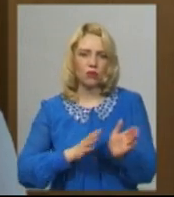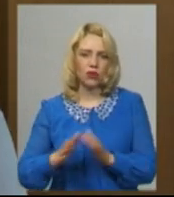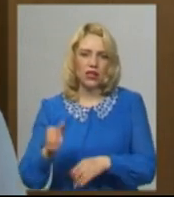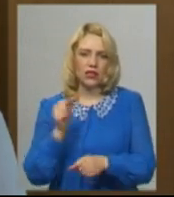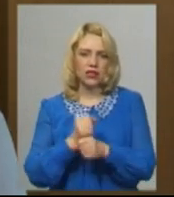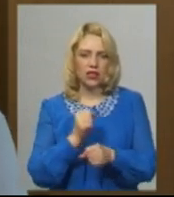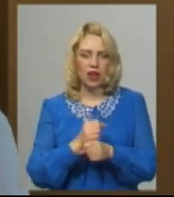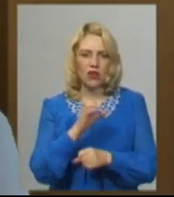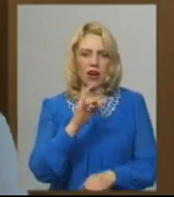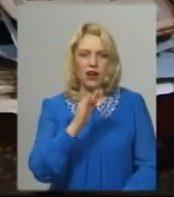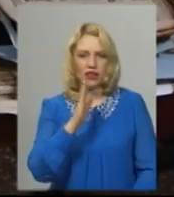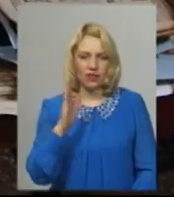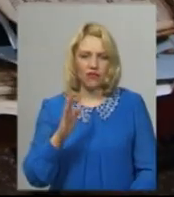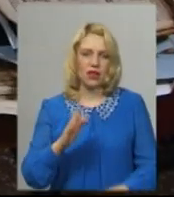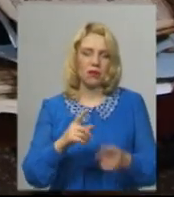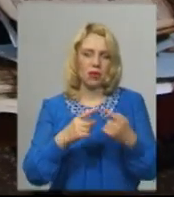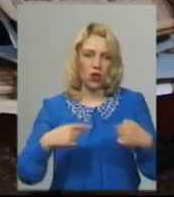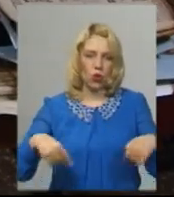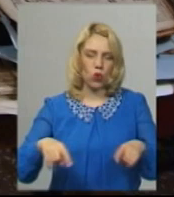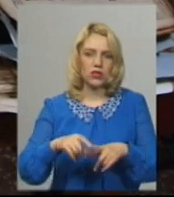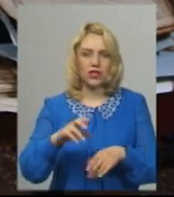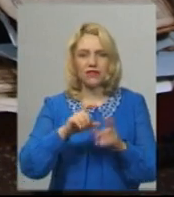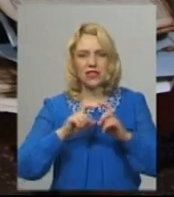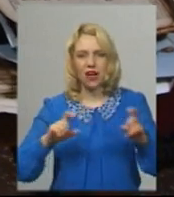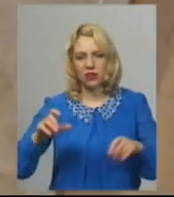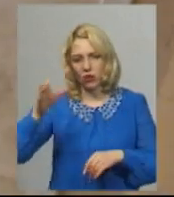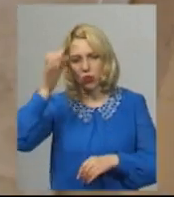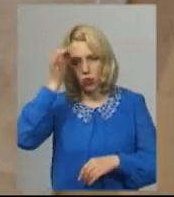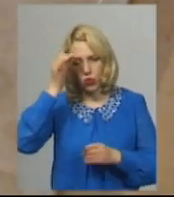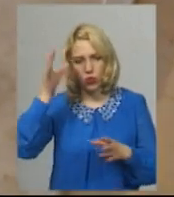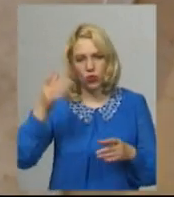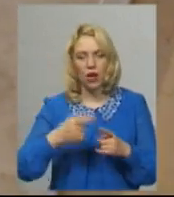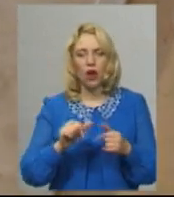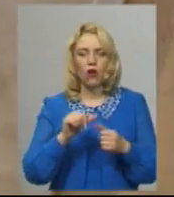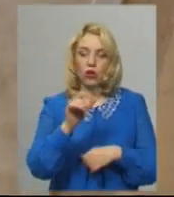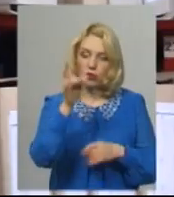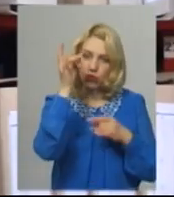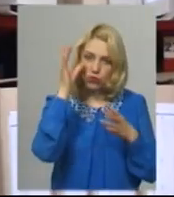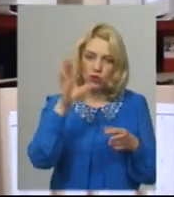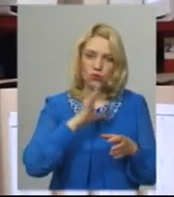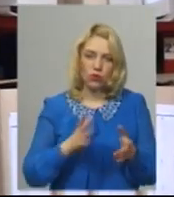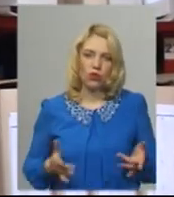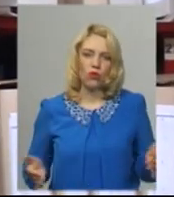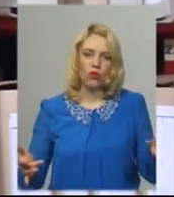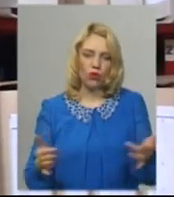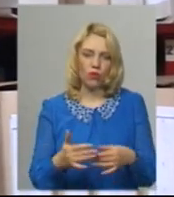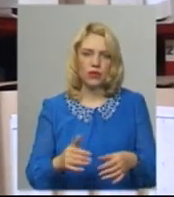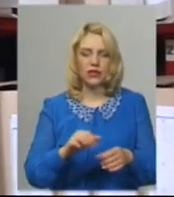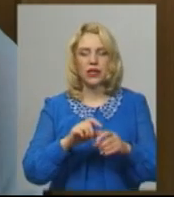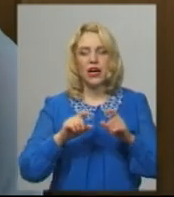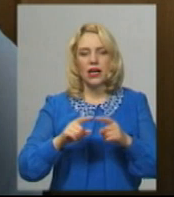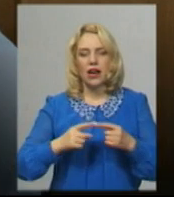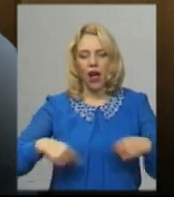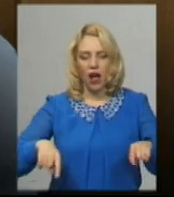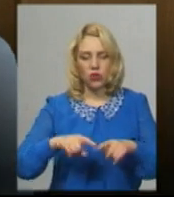архівного підрозділу в закладах культури. За словами Катерини Бурдуваліс, окрім культурної галузі, оглядом були охоплені заклади охорони здоров'я та